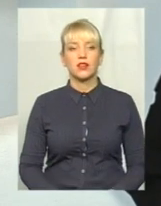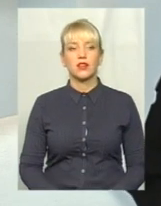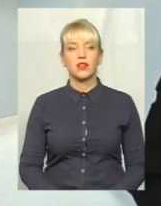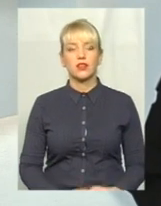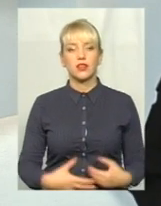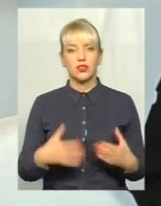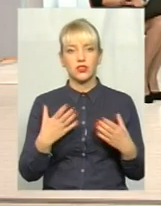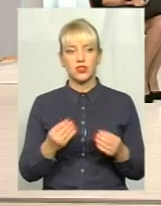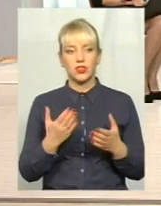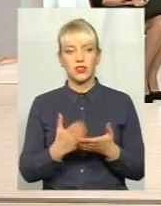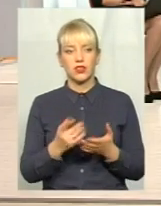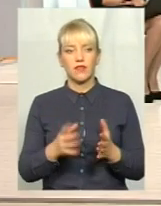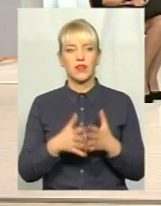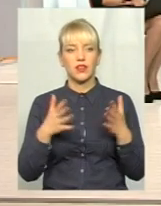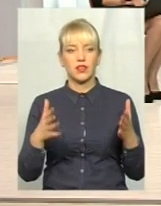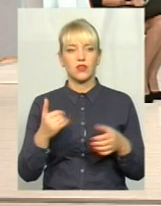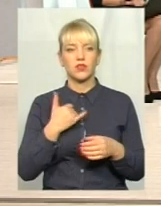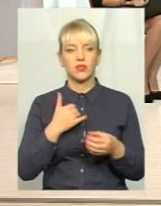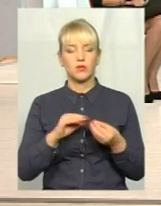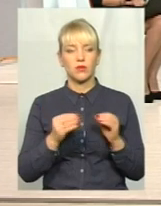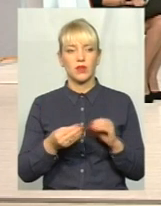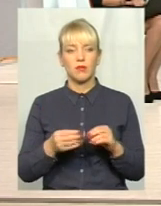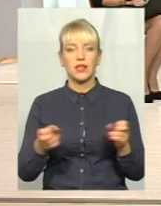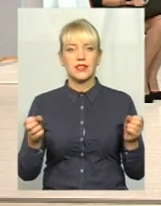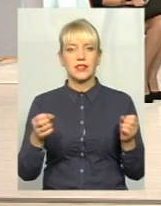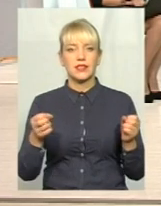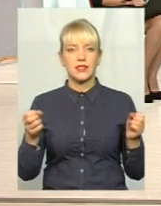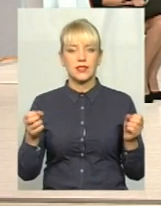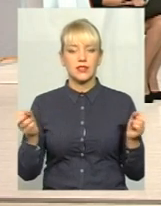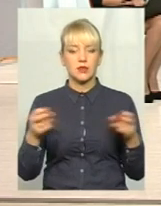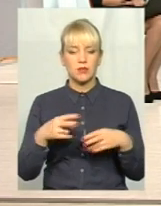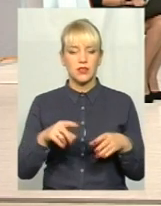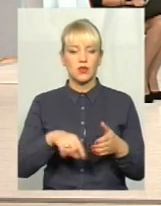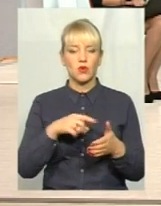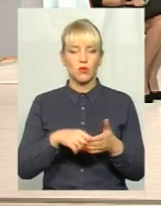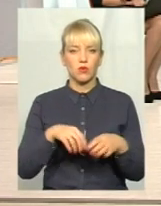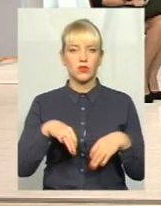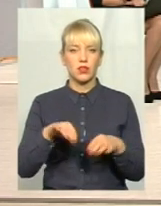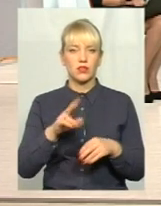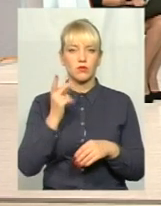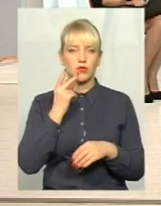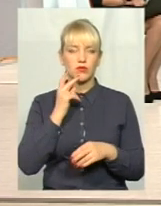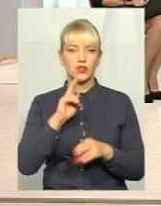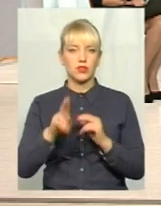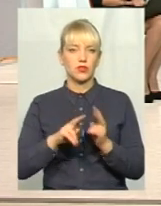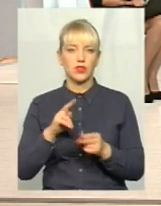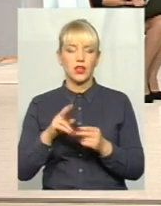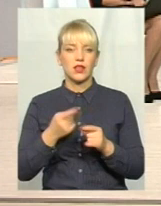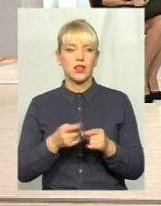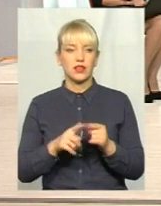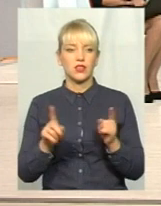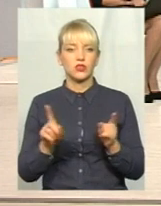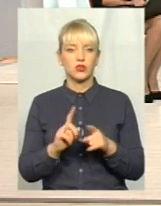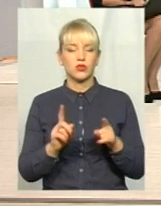до речі, є дуже велика в нас проблема, спецкоментранс постійно нарікає, телефонує і нарікає на те, що